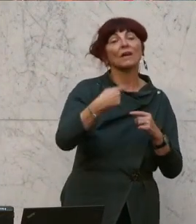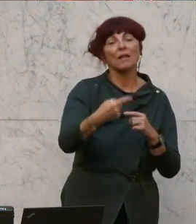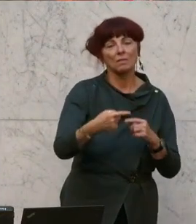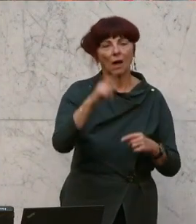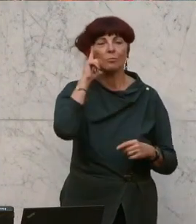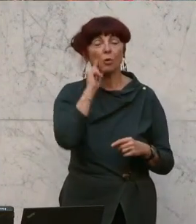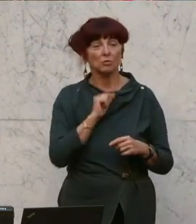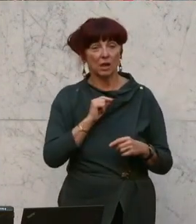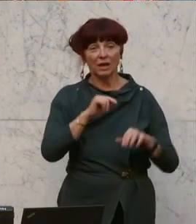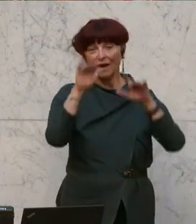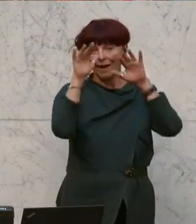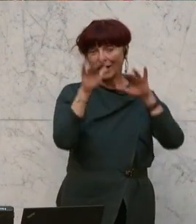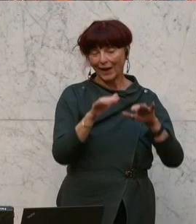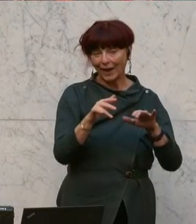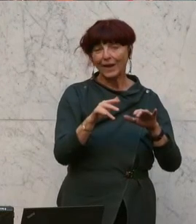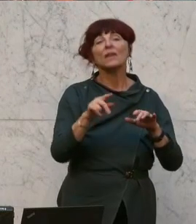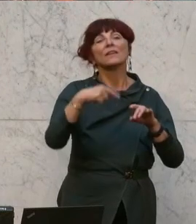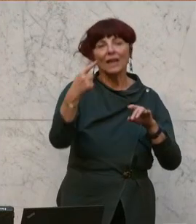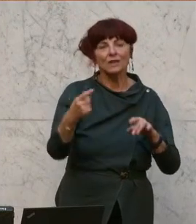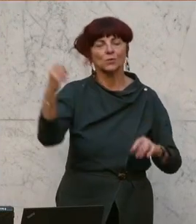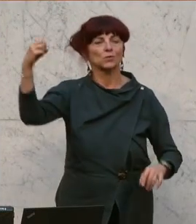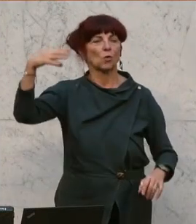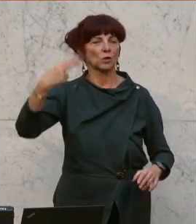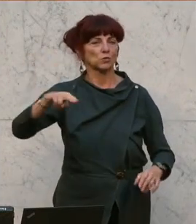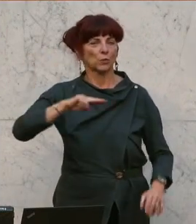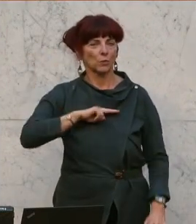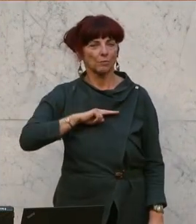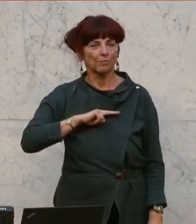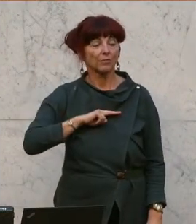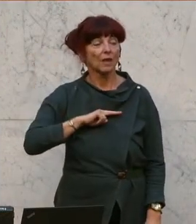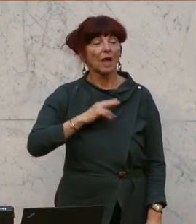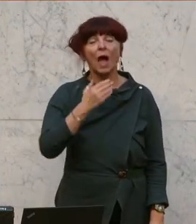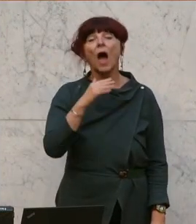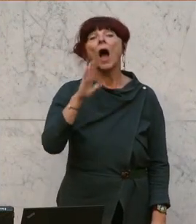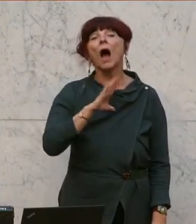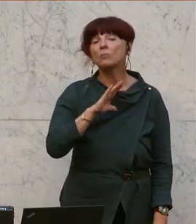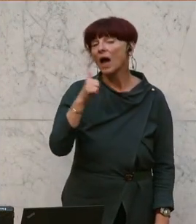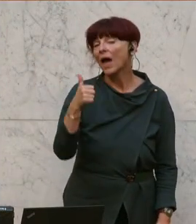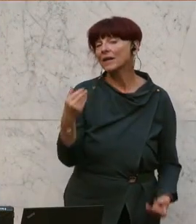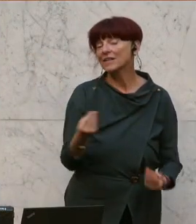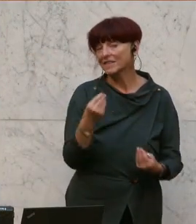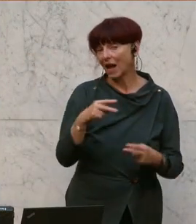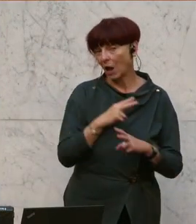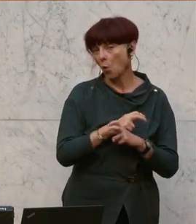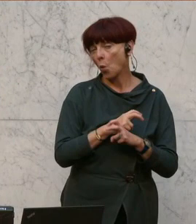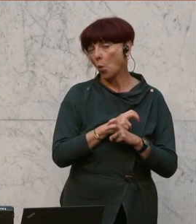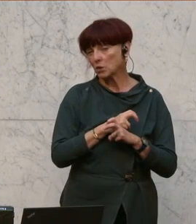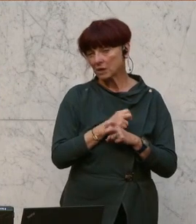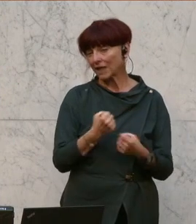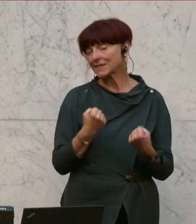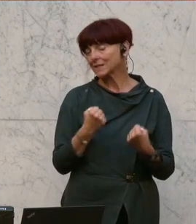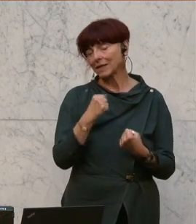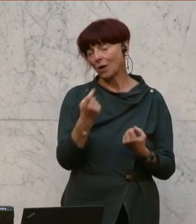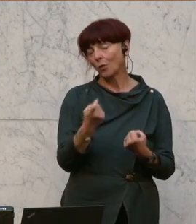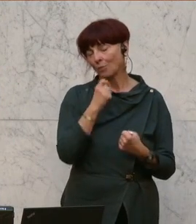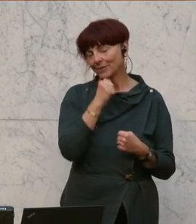dem Regen scheint wieder die Sonne. Aber eines, liebe Kolleginnen und Kollegen, kommt in Österreich sicher nicht.